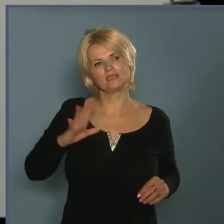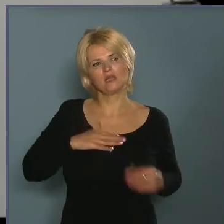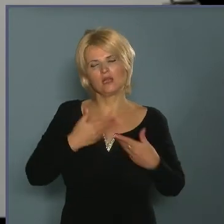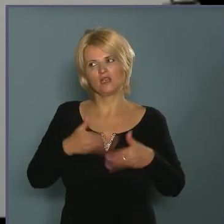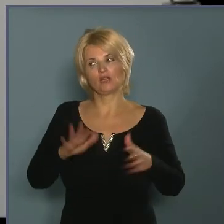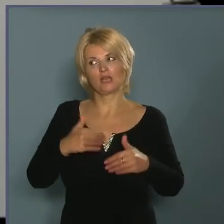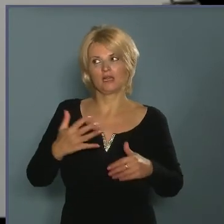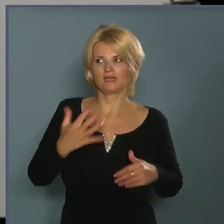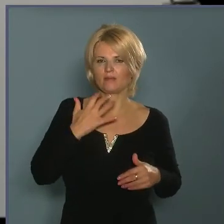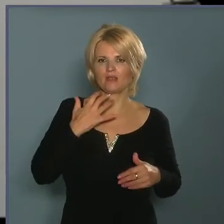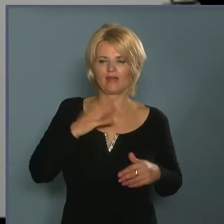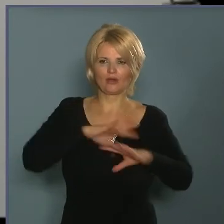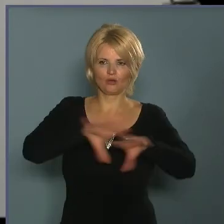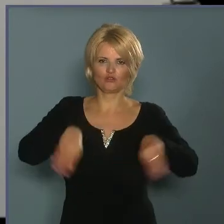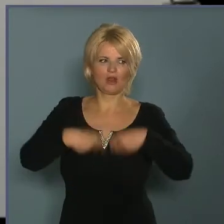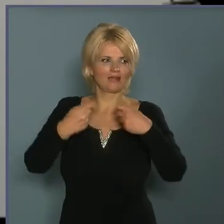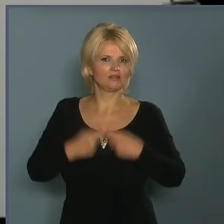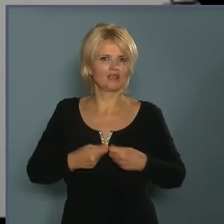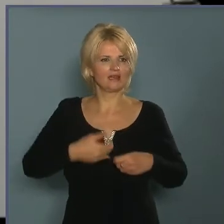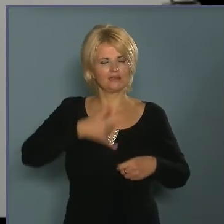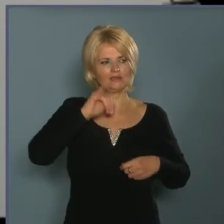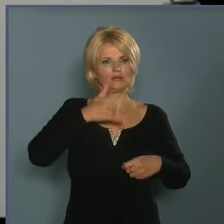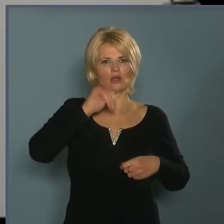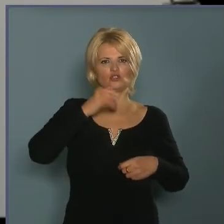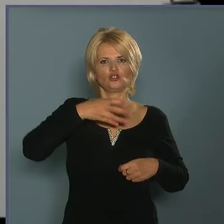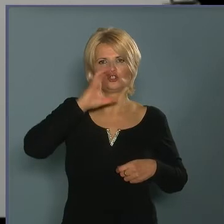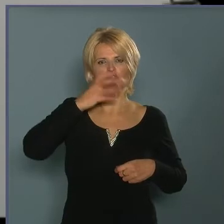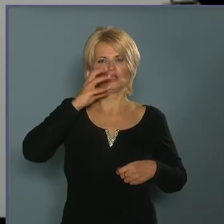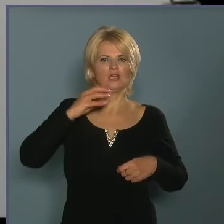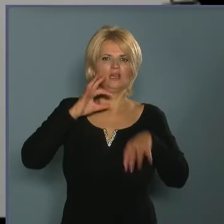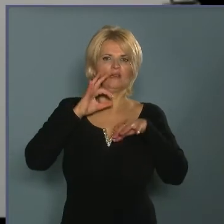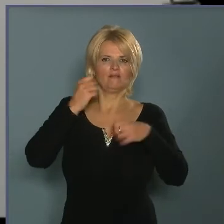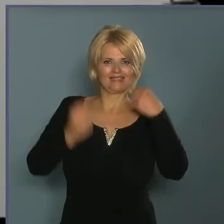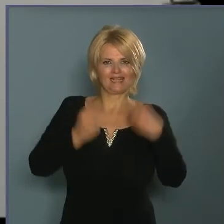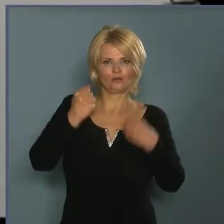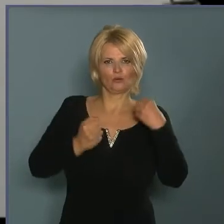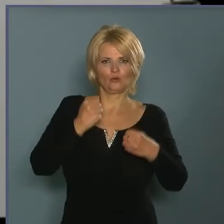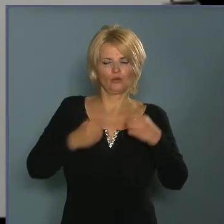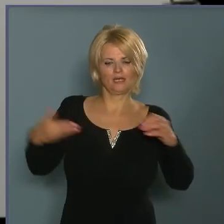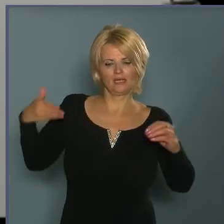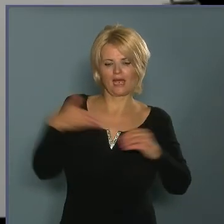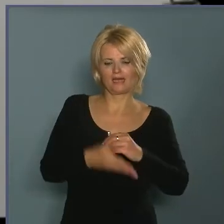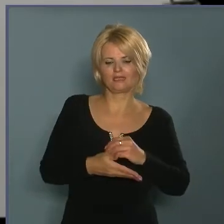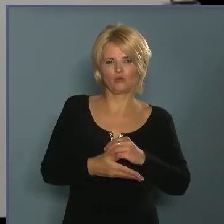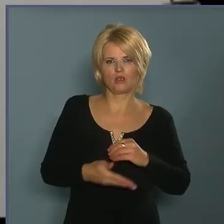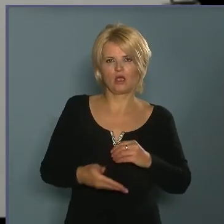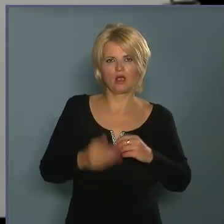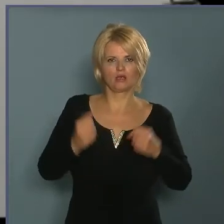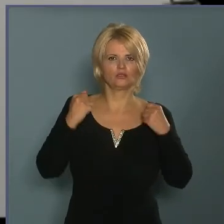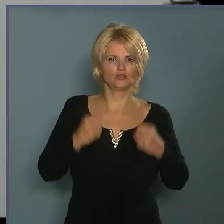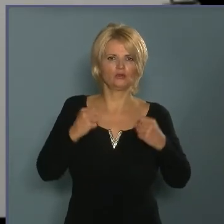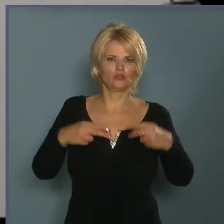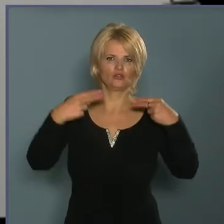hogy családtagját pont egy ittas vezető gázolj el. Ne is legyen bennes adott esetben súlyos